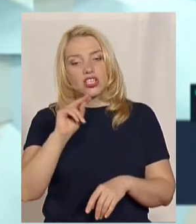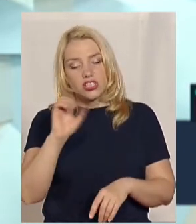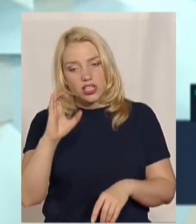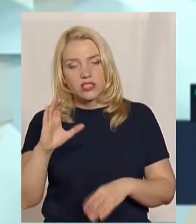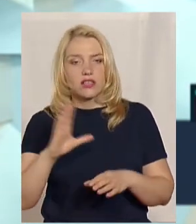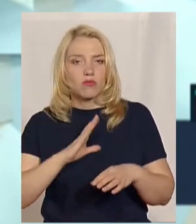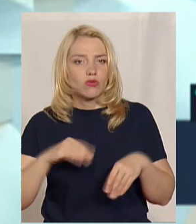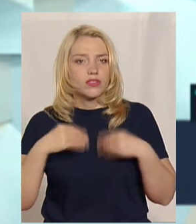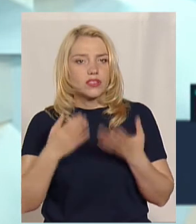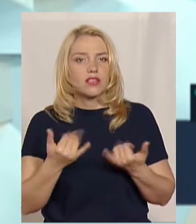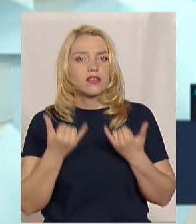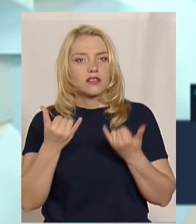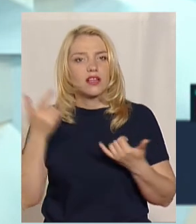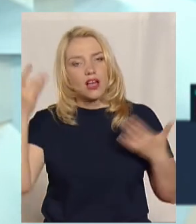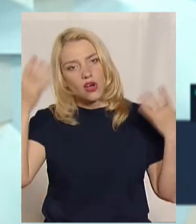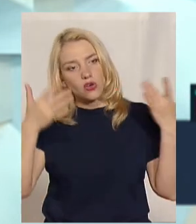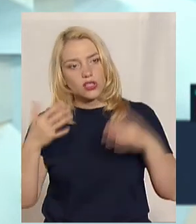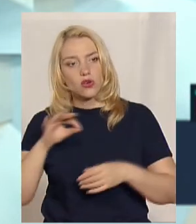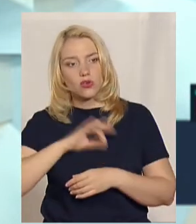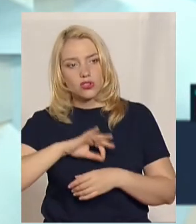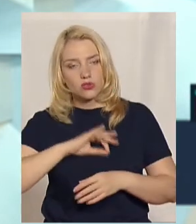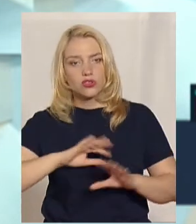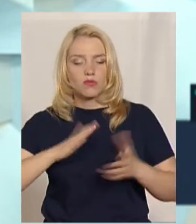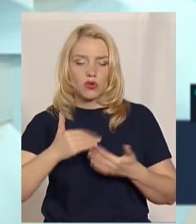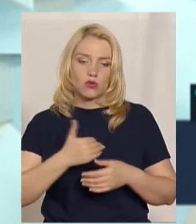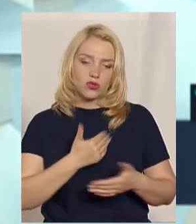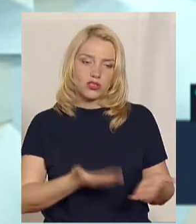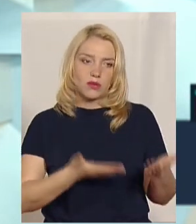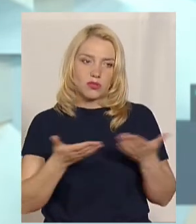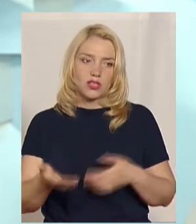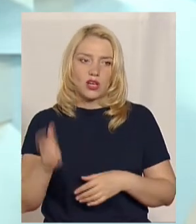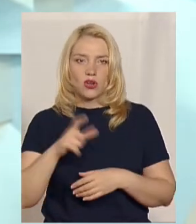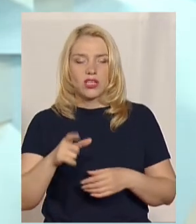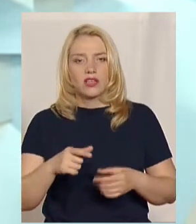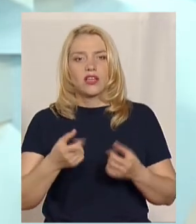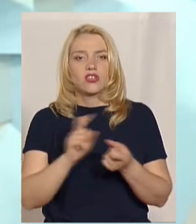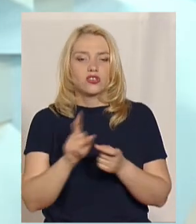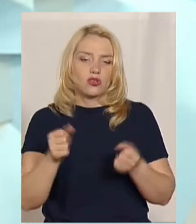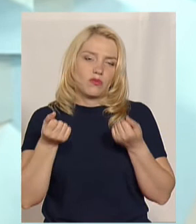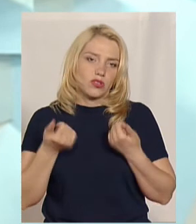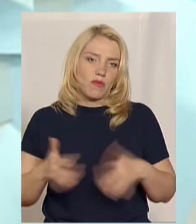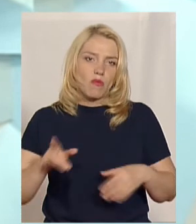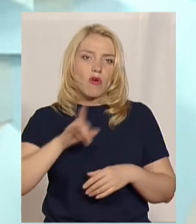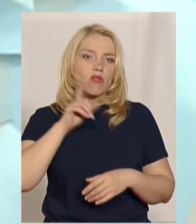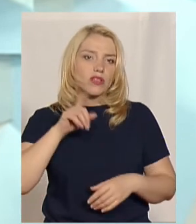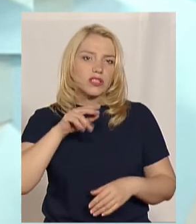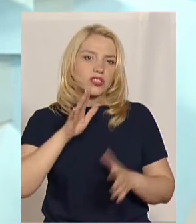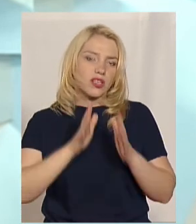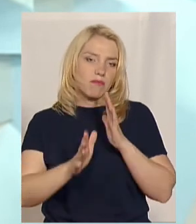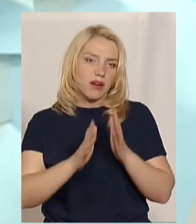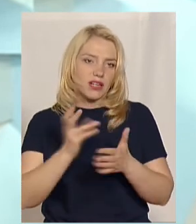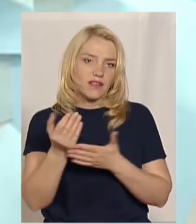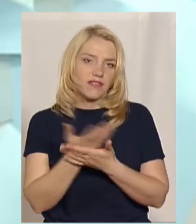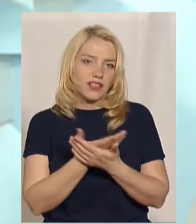роздуми. І, користуючись моментом, я хочу запросити людей завтра розслабитись на молодіжному парку під фільм.